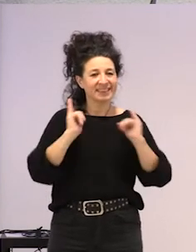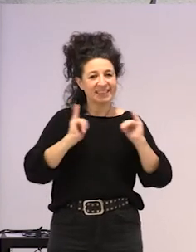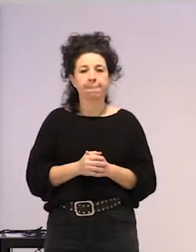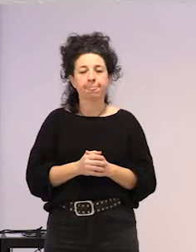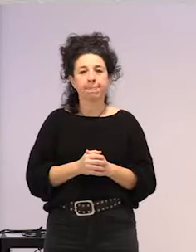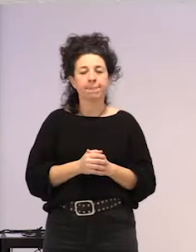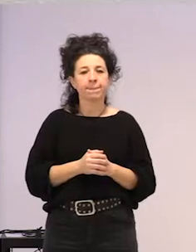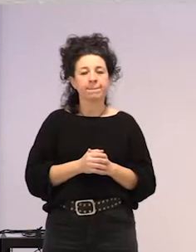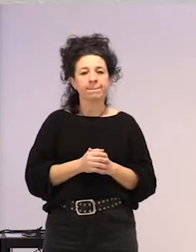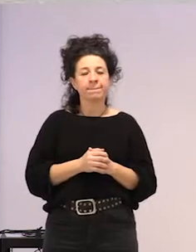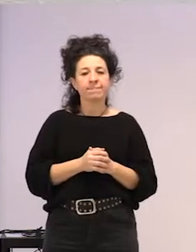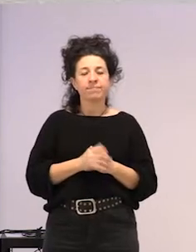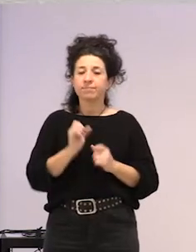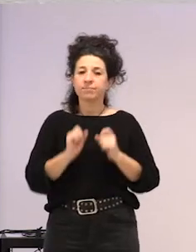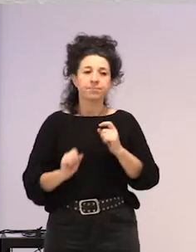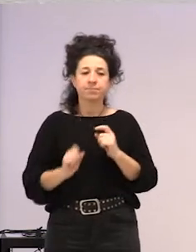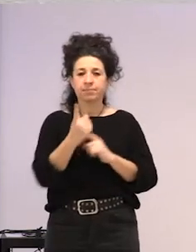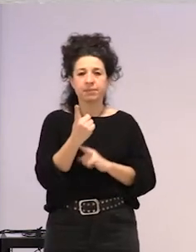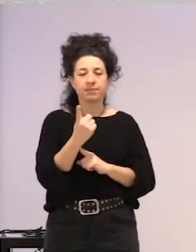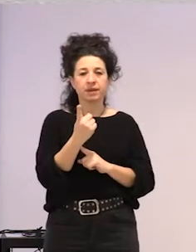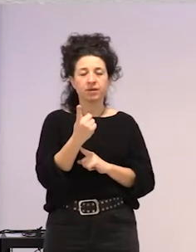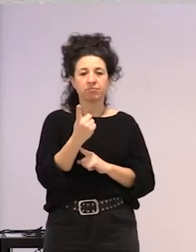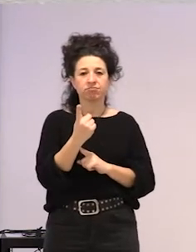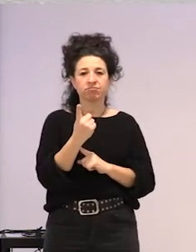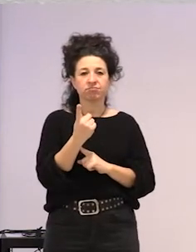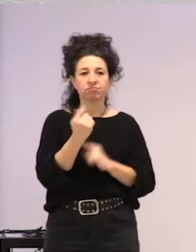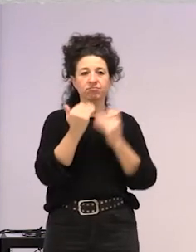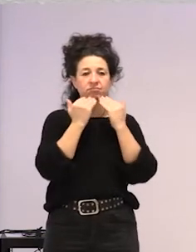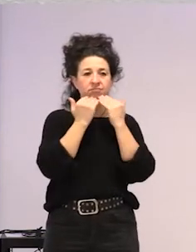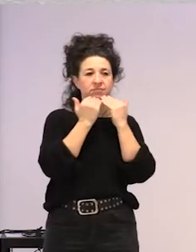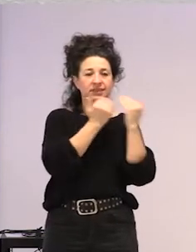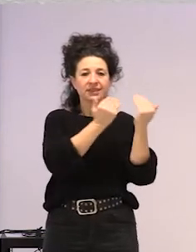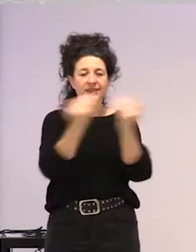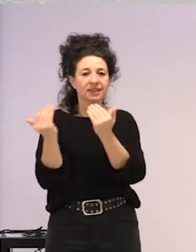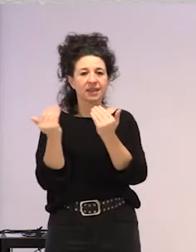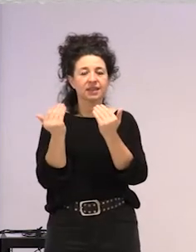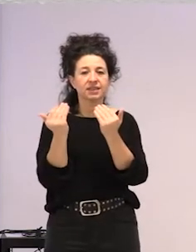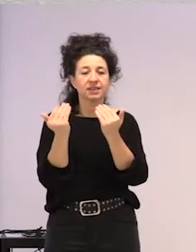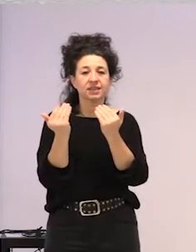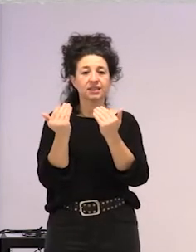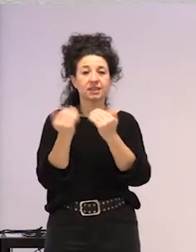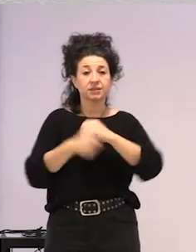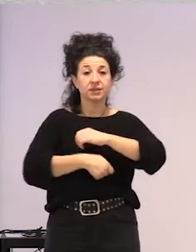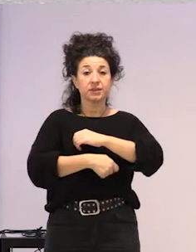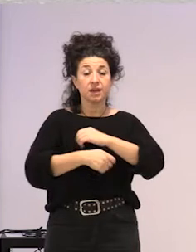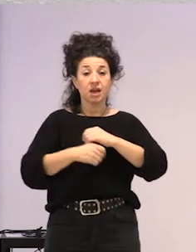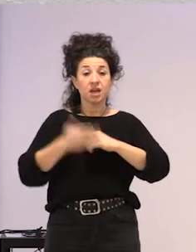bueno, lehenik eta behin, eskerrik asko jabetze feministarako eskolari